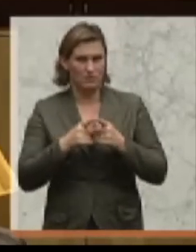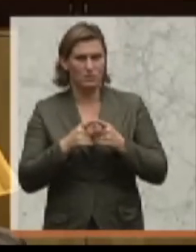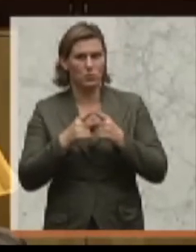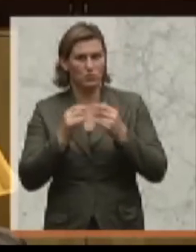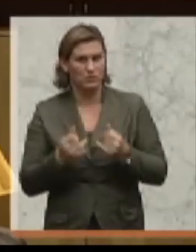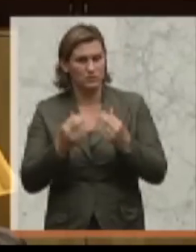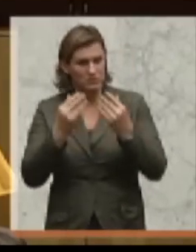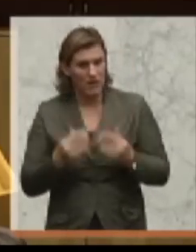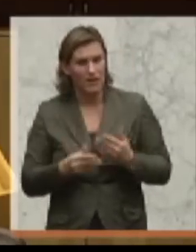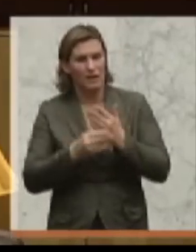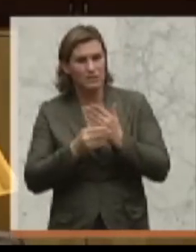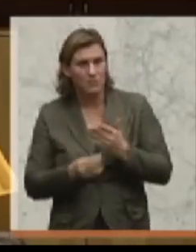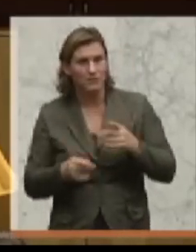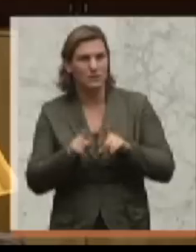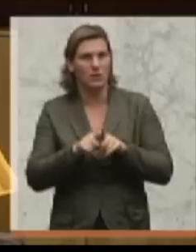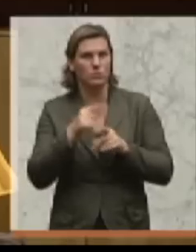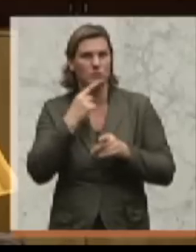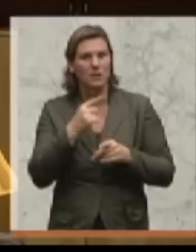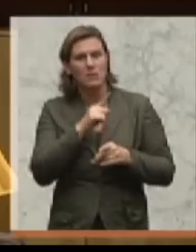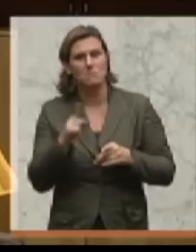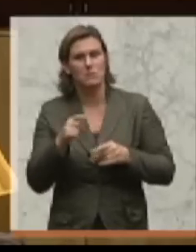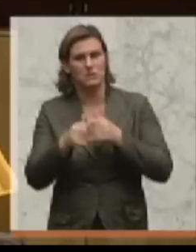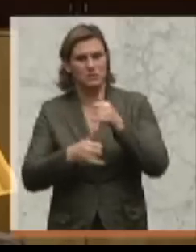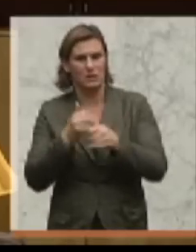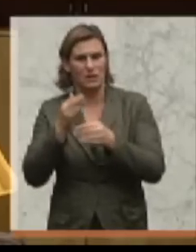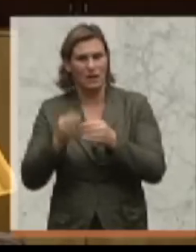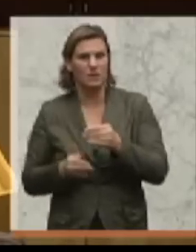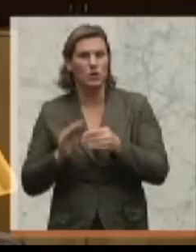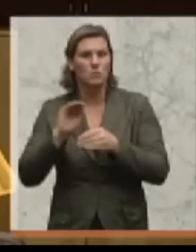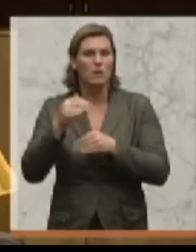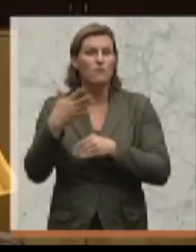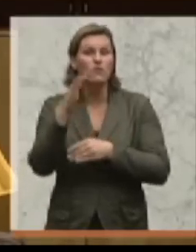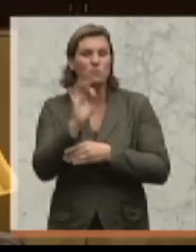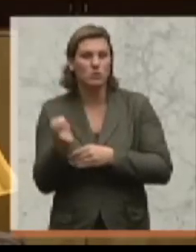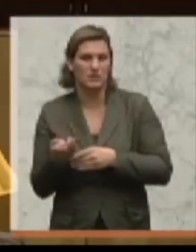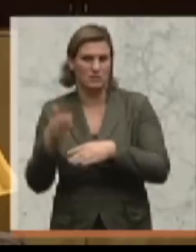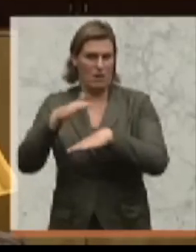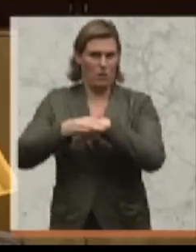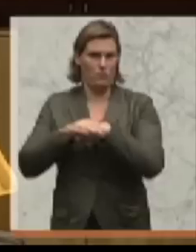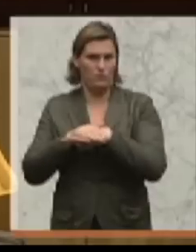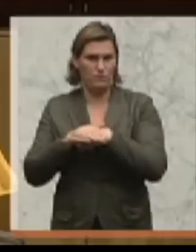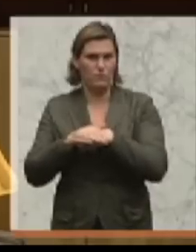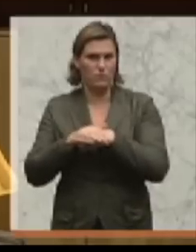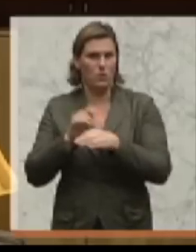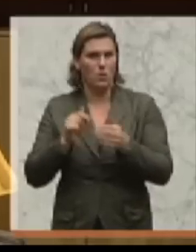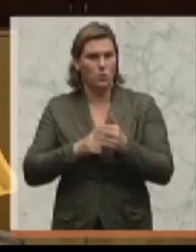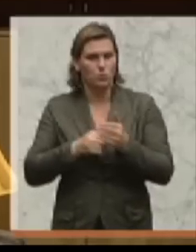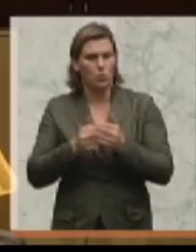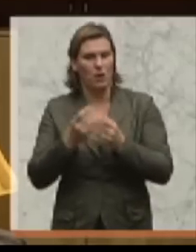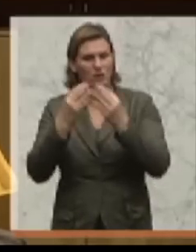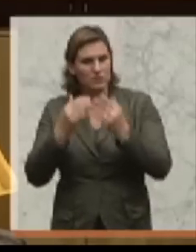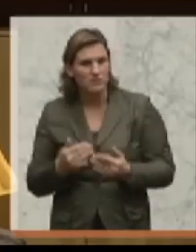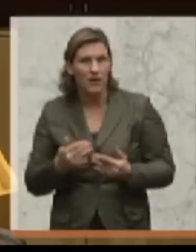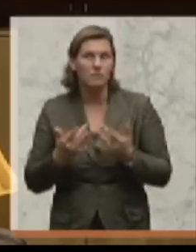namhafte Experten sagen das, bis zum Jahresende auf über 5 Prozent ansteigen wird. Und da sage ich Ihnen nur ein paar Zahlen, damit Sie sich das besser